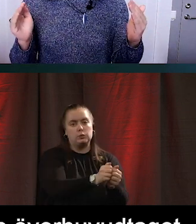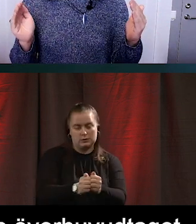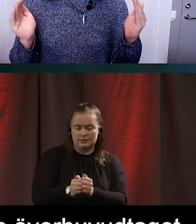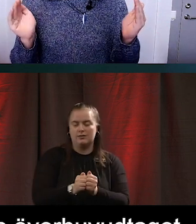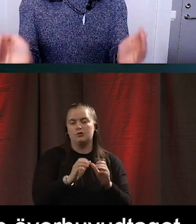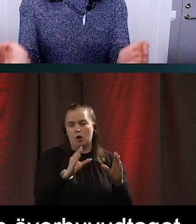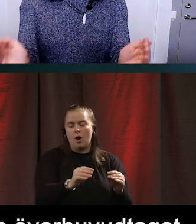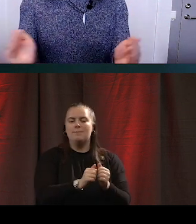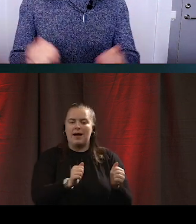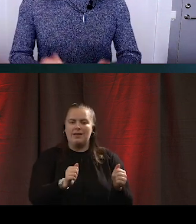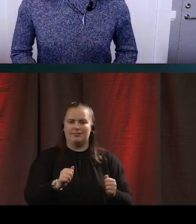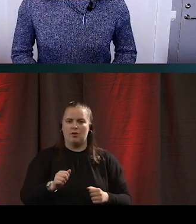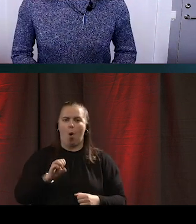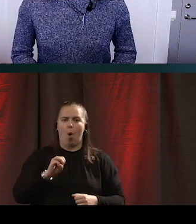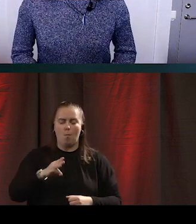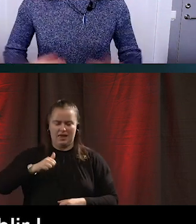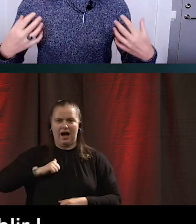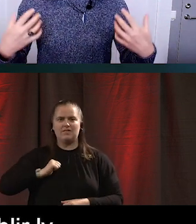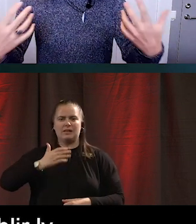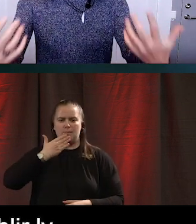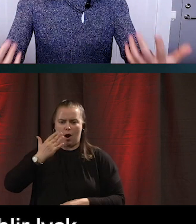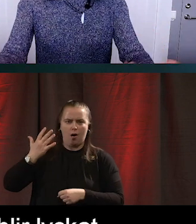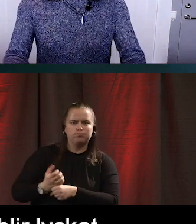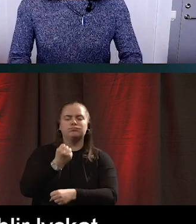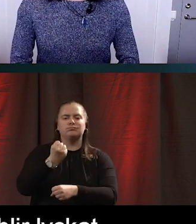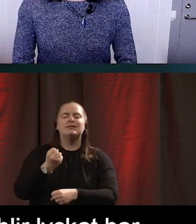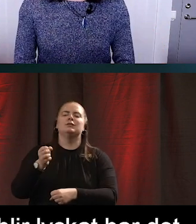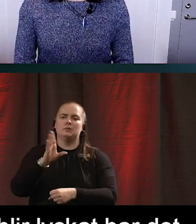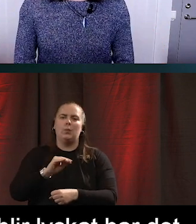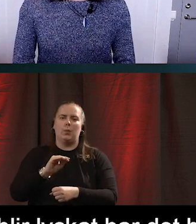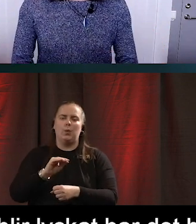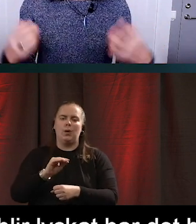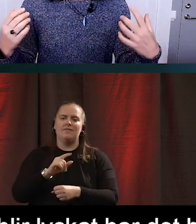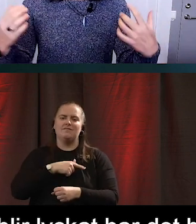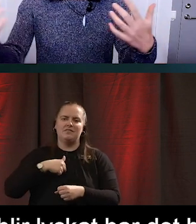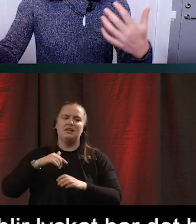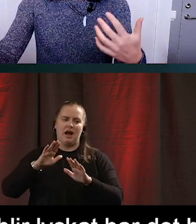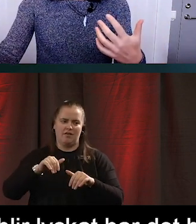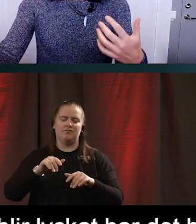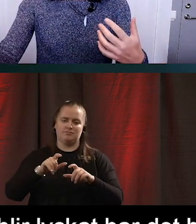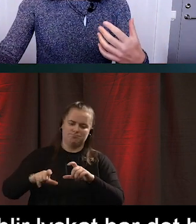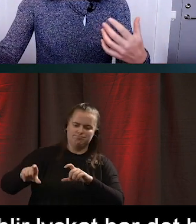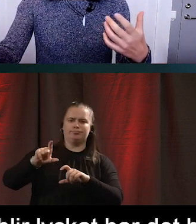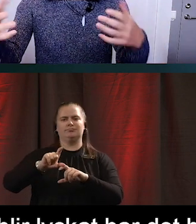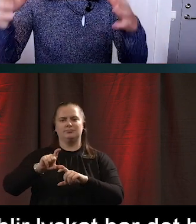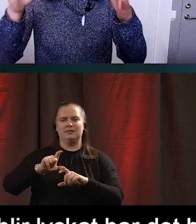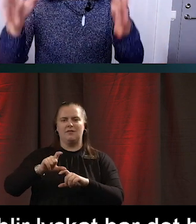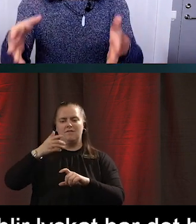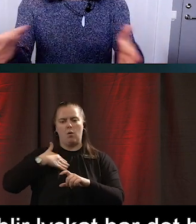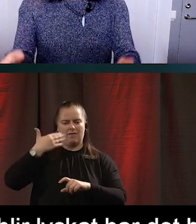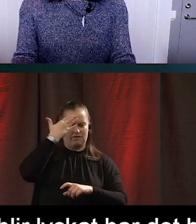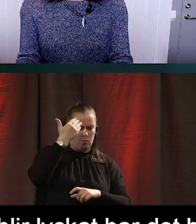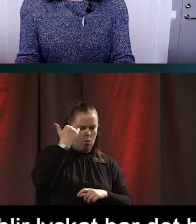Men det är när det blir lyckat som det verkligen har blivit en förlängning av våra förmågor. Våra förmågor till kommunikation, våra förmågor till